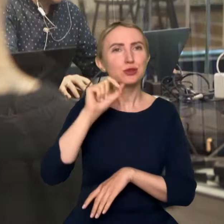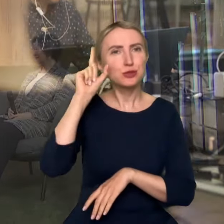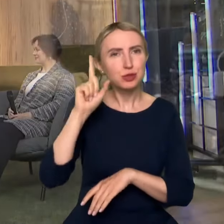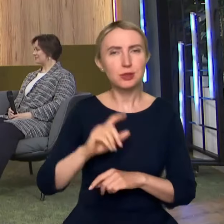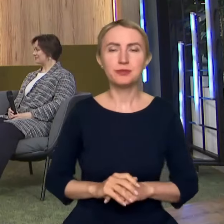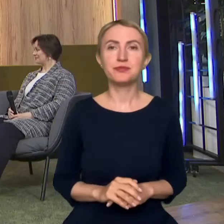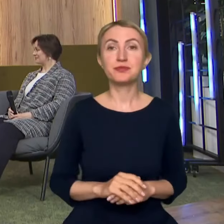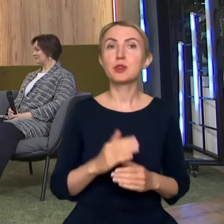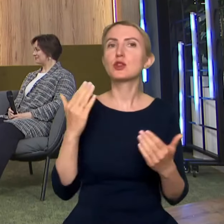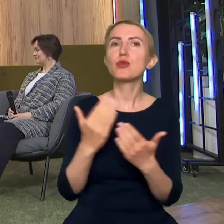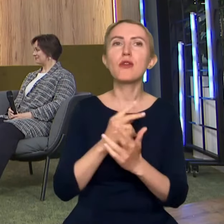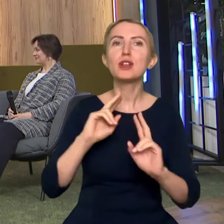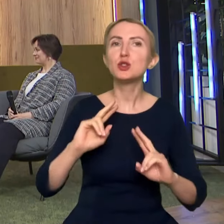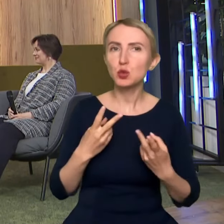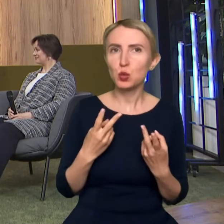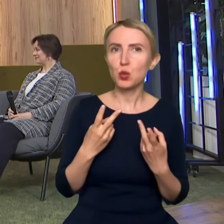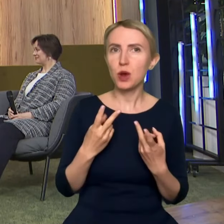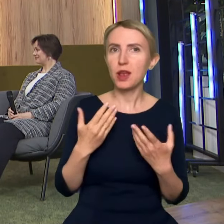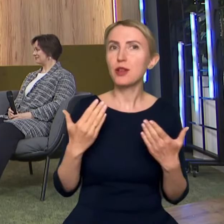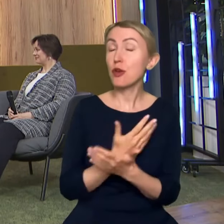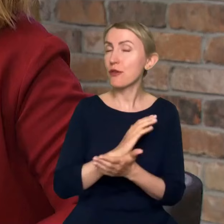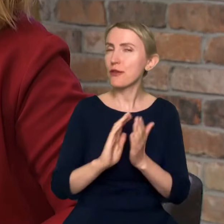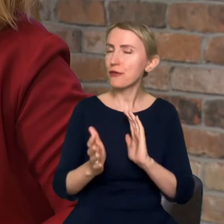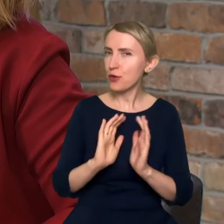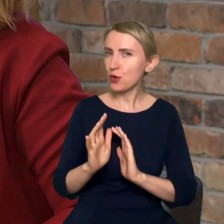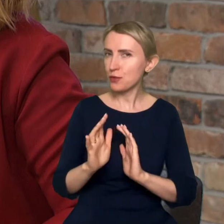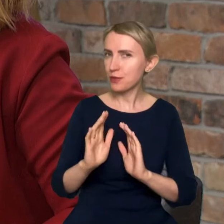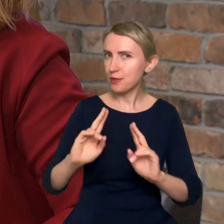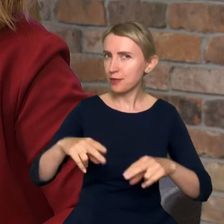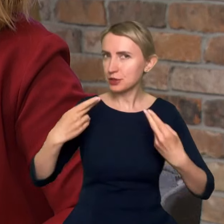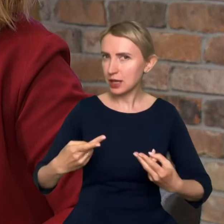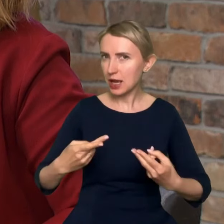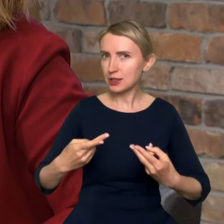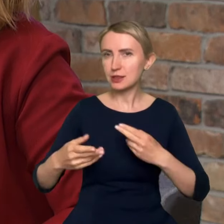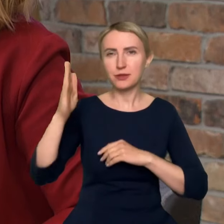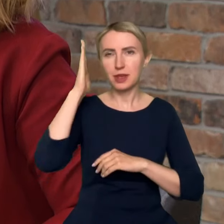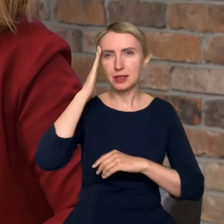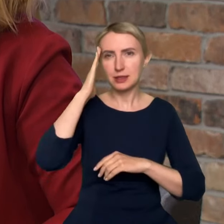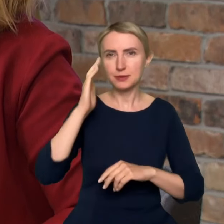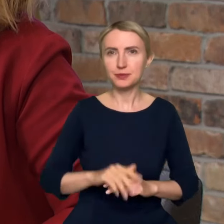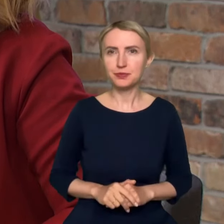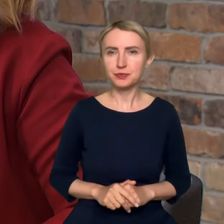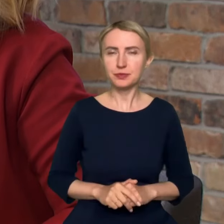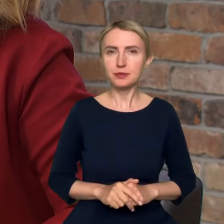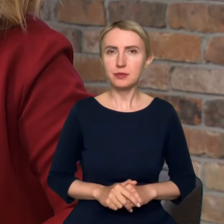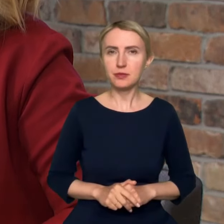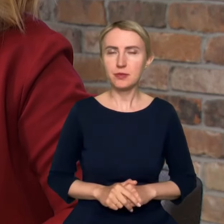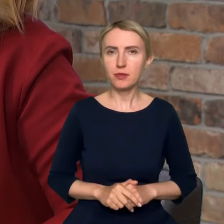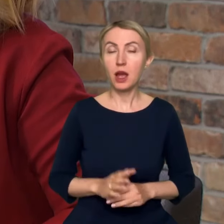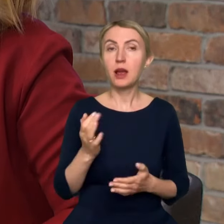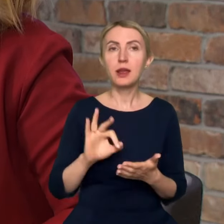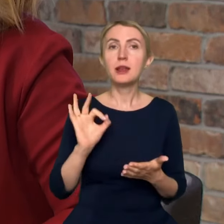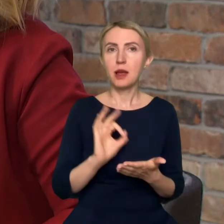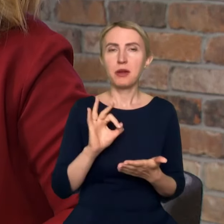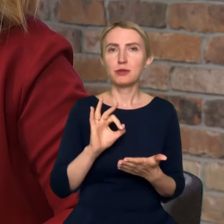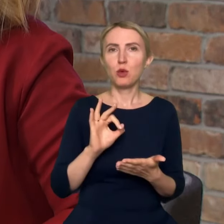źródła i nowe formy, nowy sposób przekazywania też tej wiedzy. I to niewątpliwie, tutaj